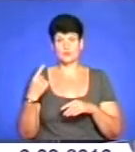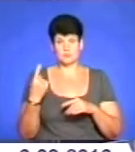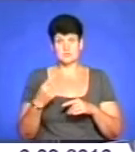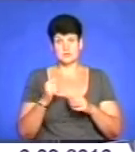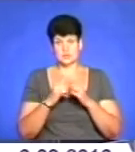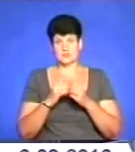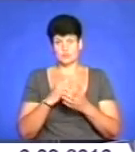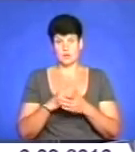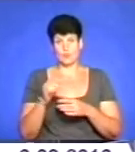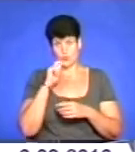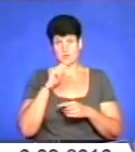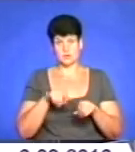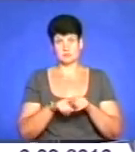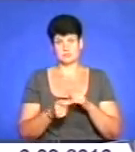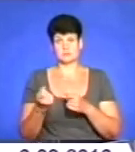Чому саме так?